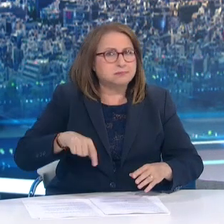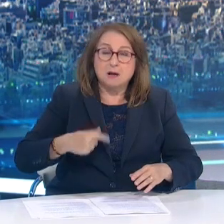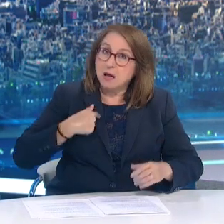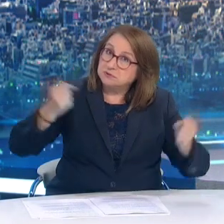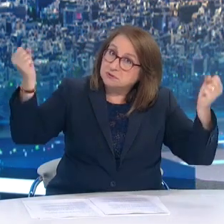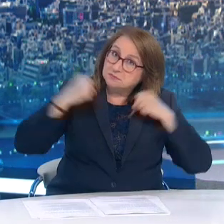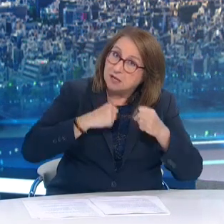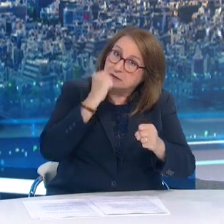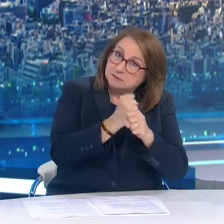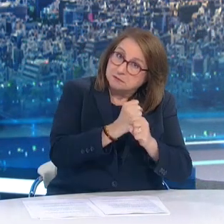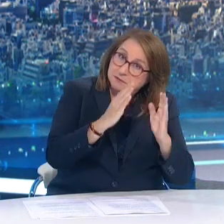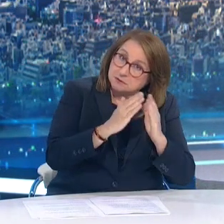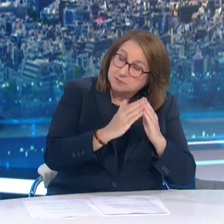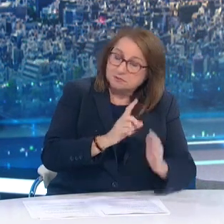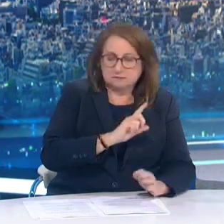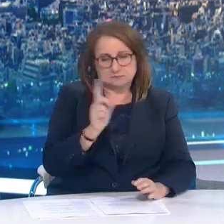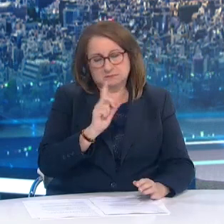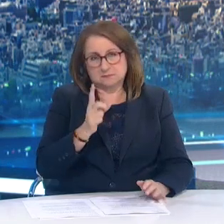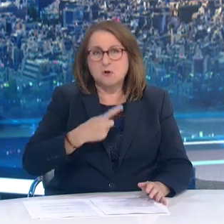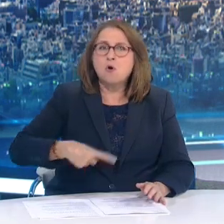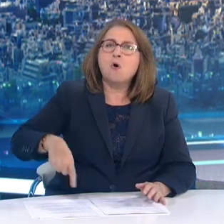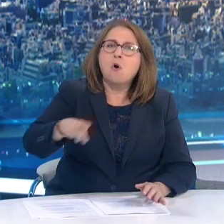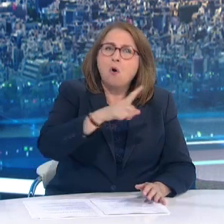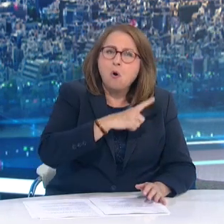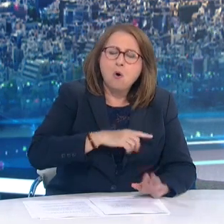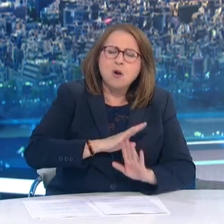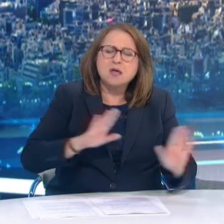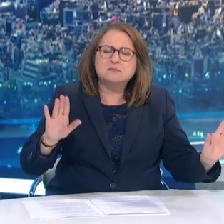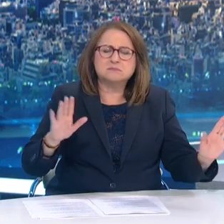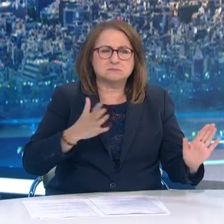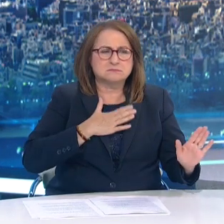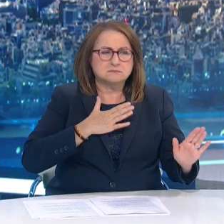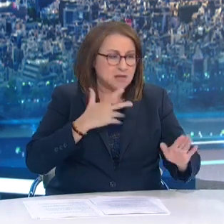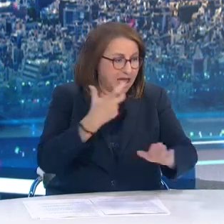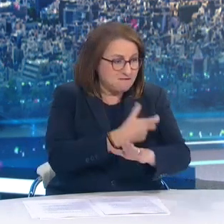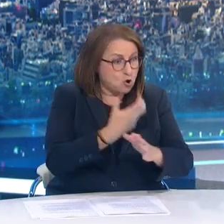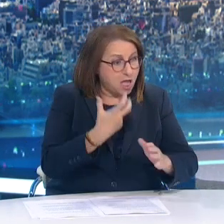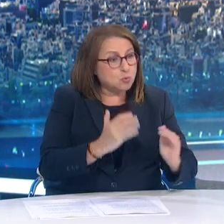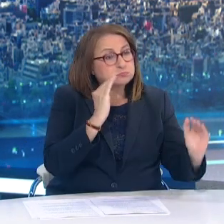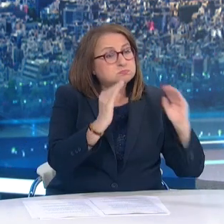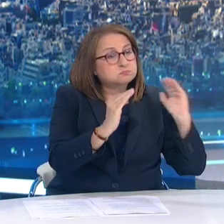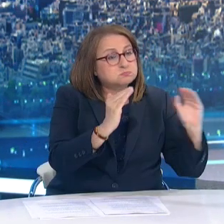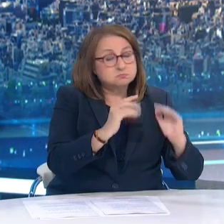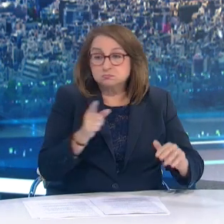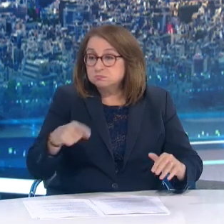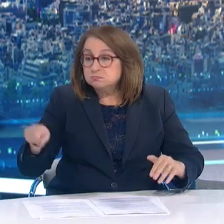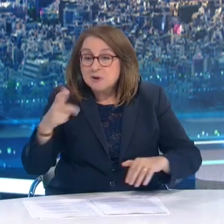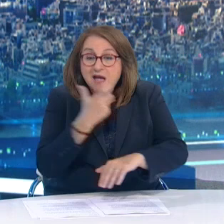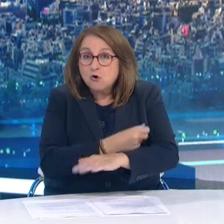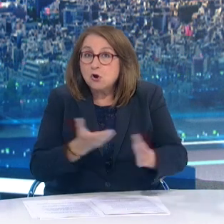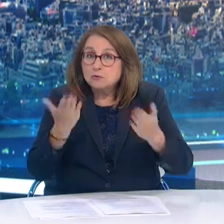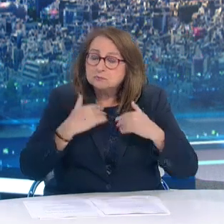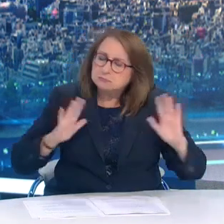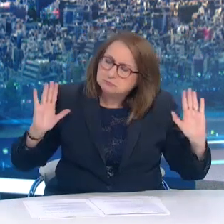είναι τοπικού ή σημειακού χαρακτήρα Θα αφορούν μόνο τους ανεμβολίαστους και δεν θα συνοδεύονται από οικονομική στήριξη Ταυτόχρονα οι